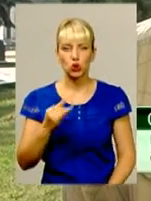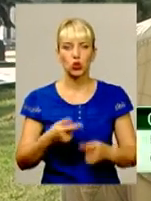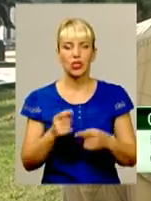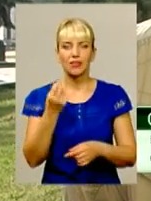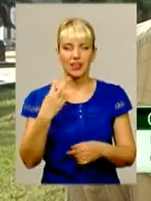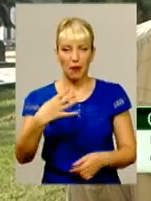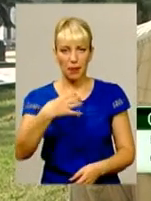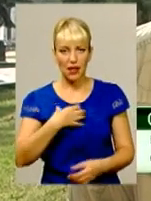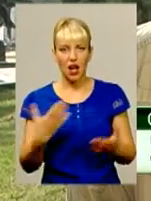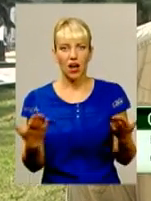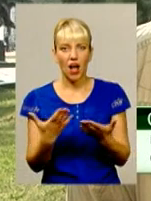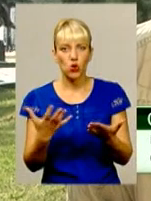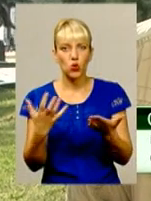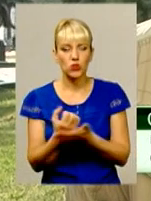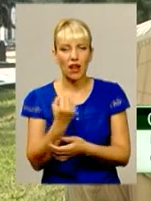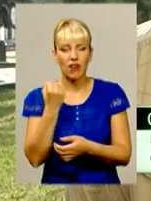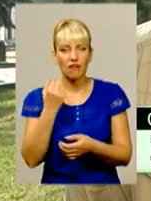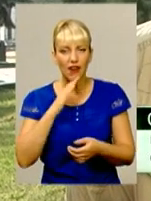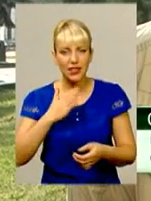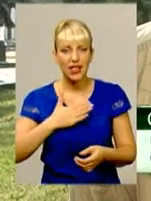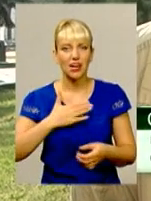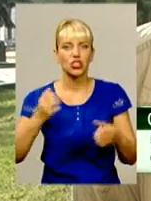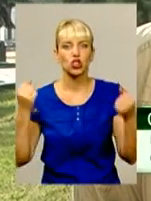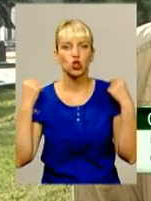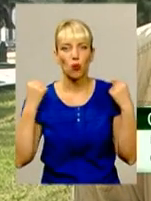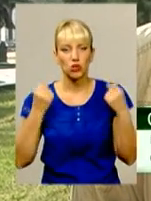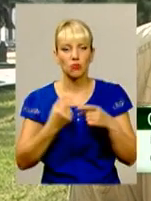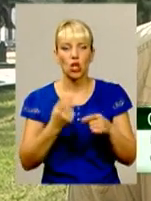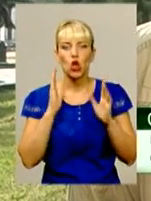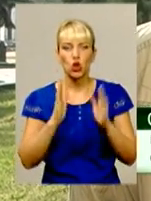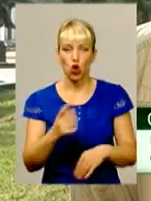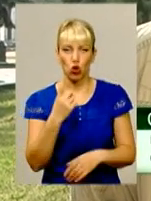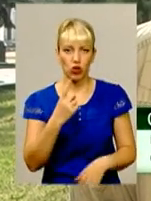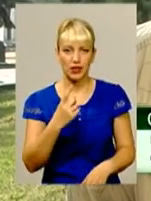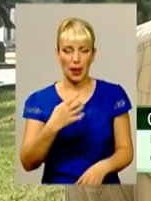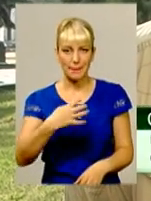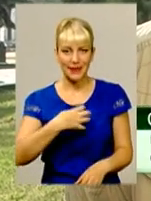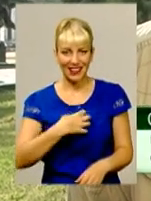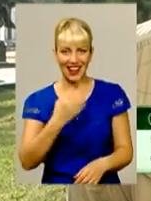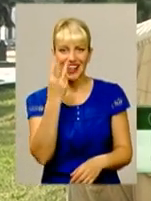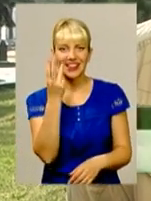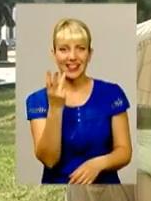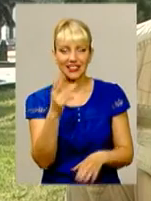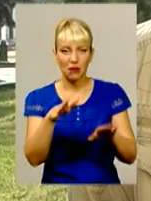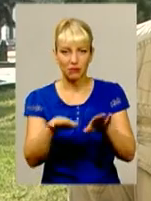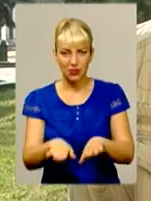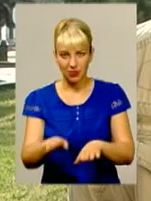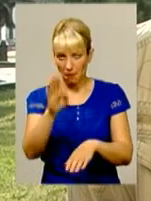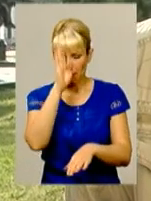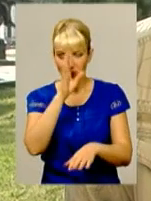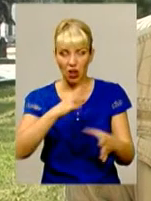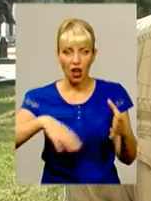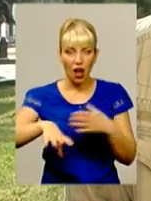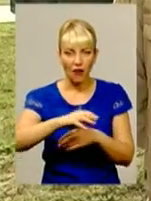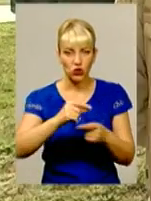медалей, які завоевали наші спортсмени, тільки одна медаль – це Пазюк. Третье місце, мальчик, остальний. 11